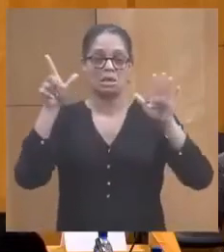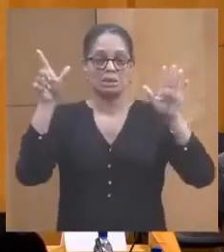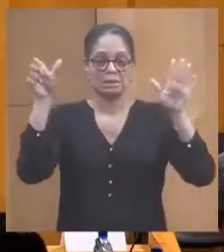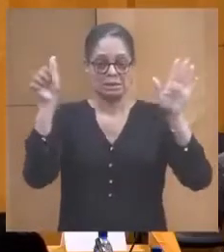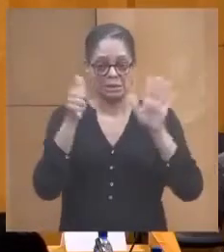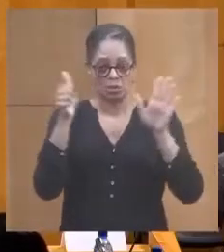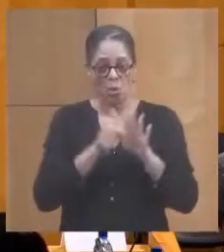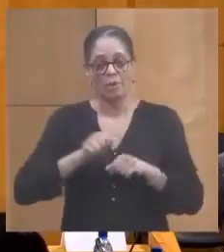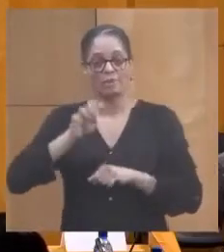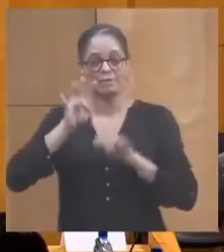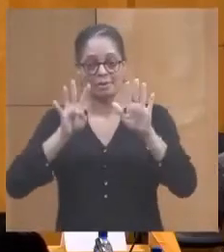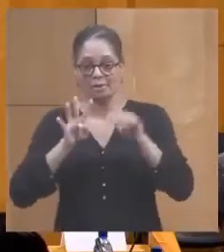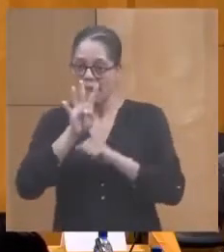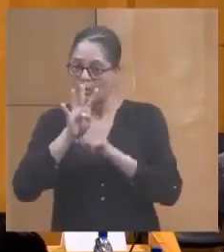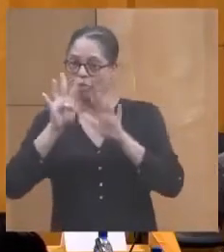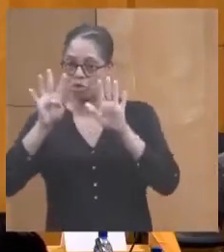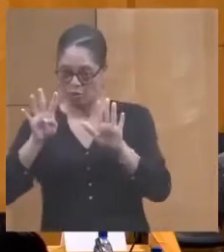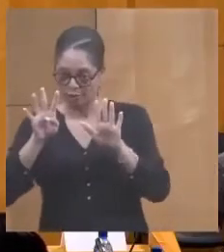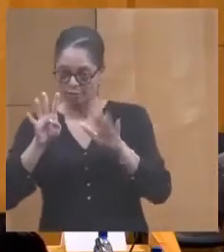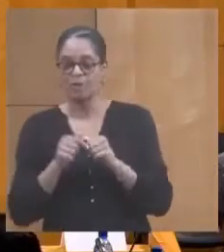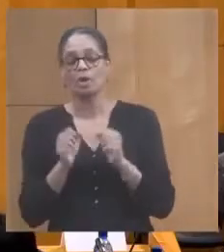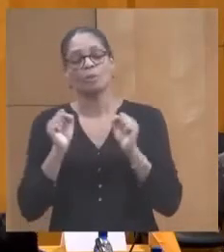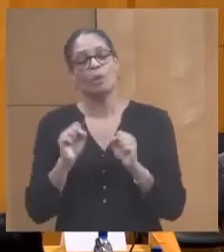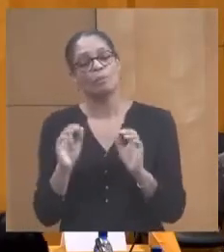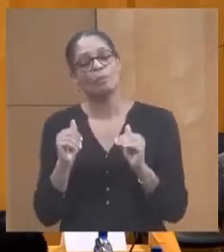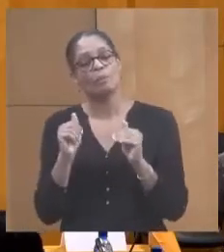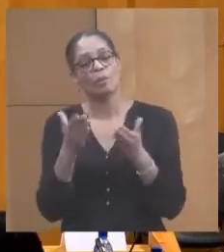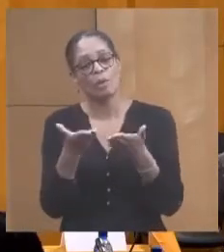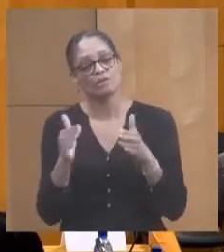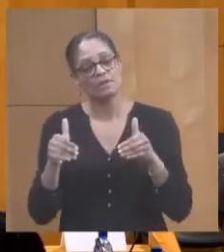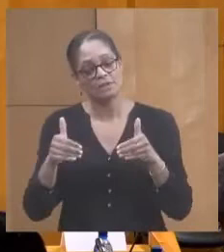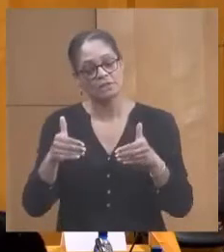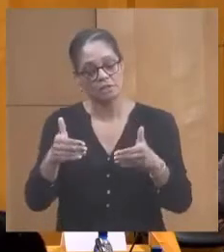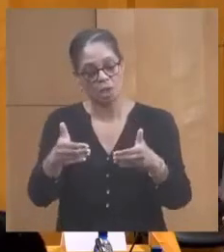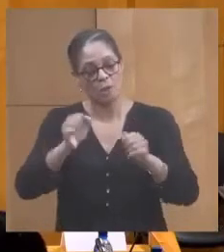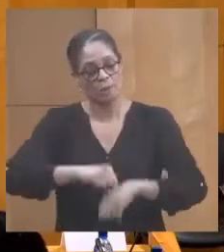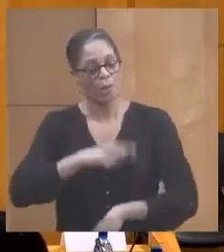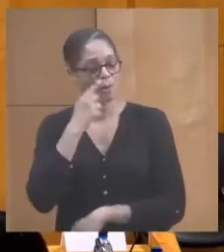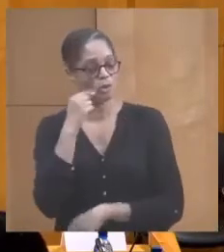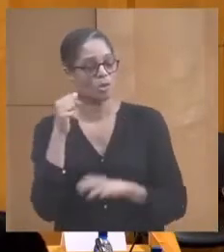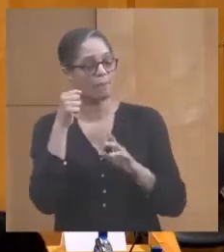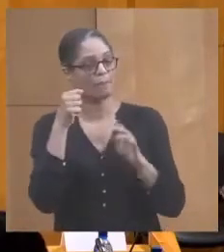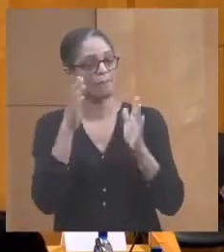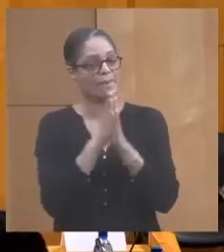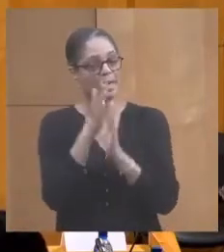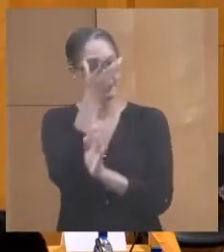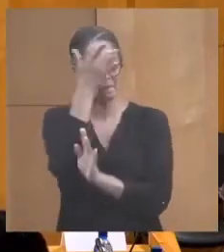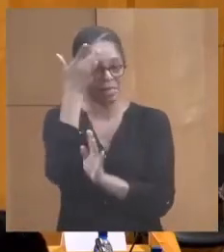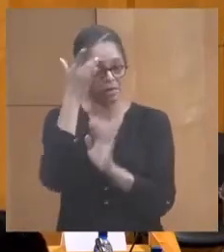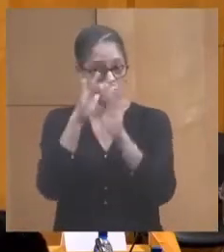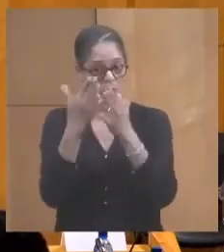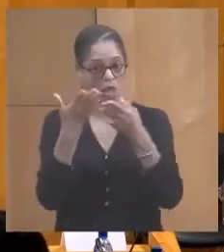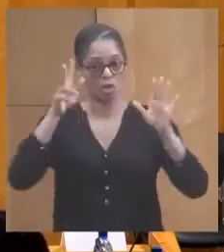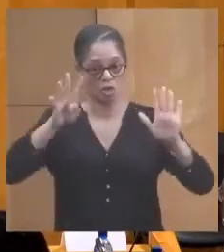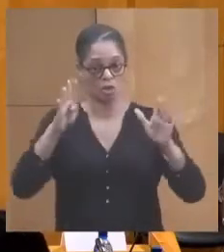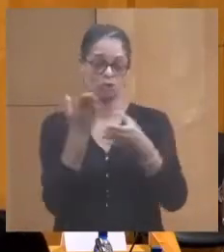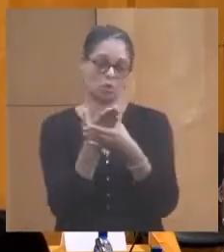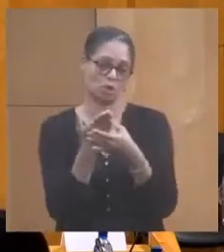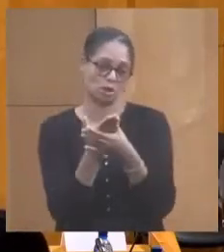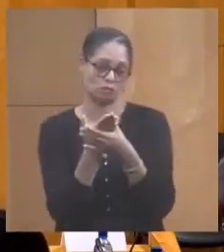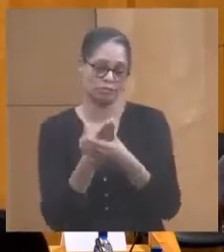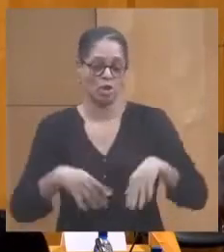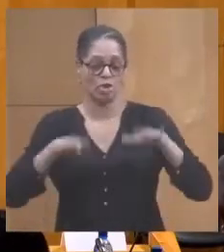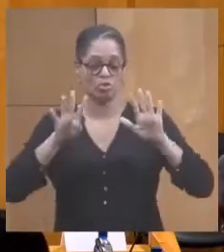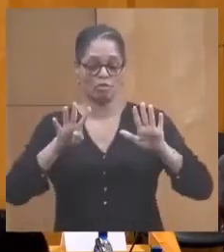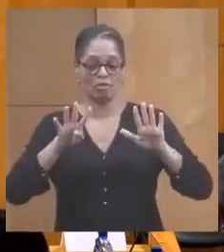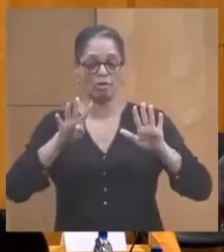Je vous propose d'avancer un petit peu. Le collègue Marie-Sainte pourrait nous présenter ces neuf questions. Il a neuf questions, mais sur les